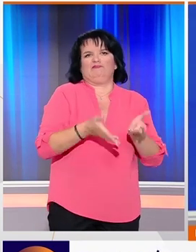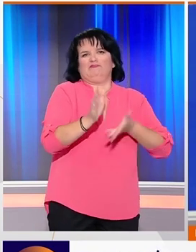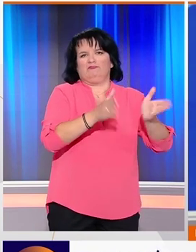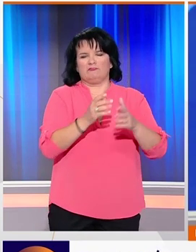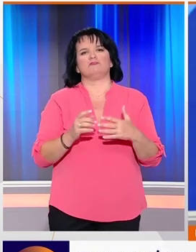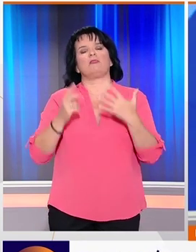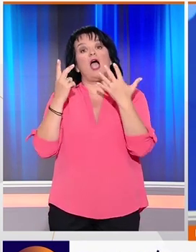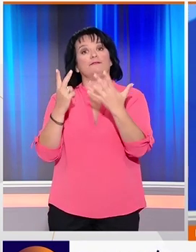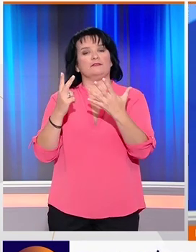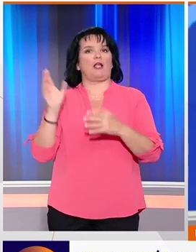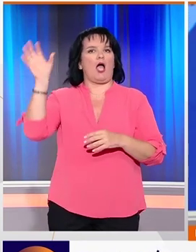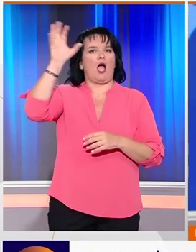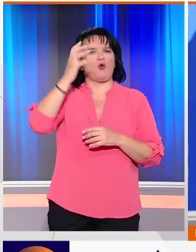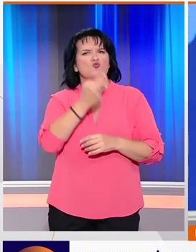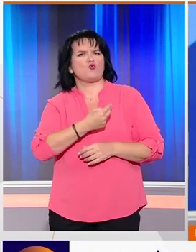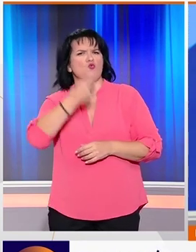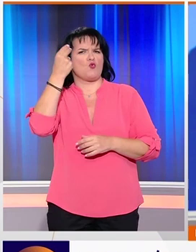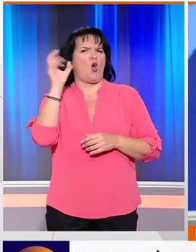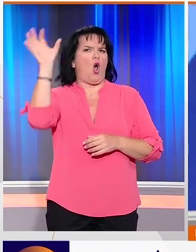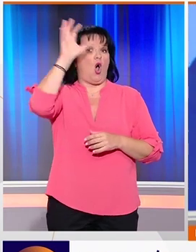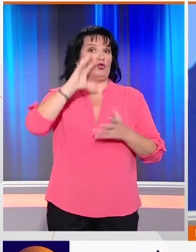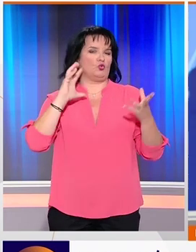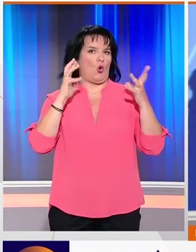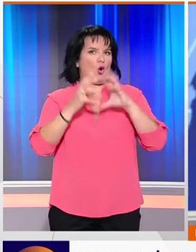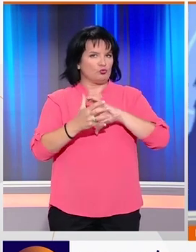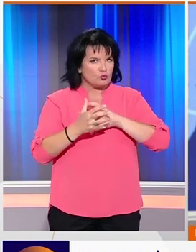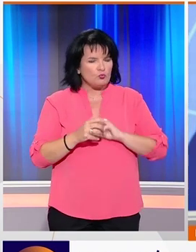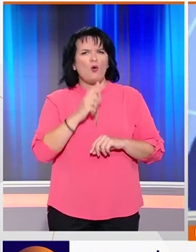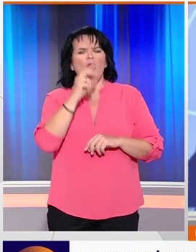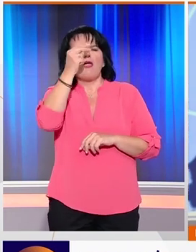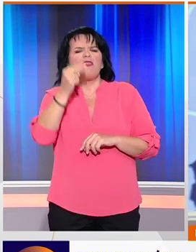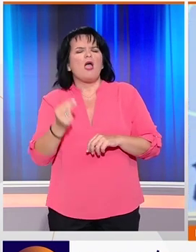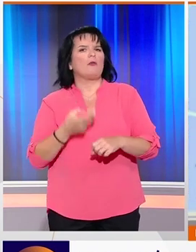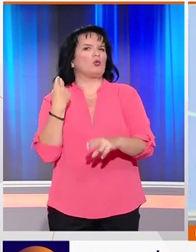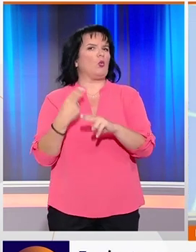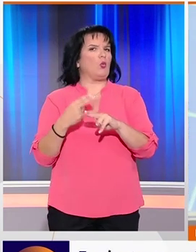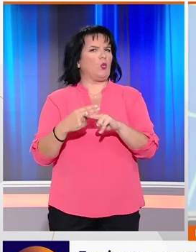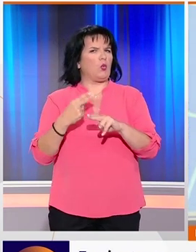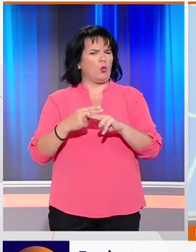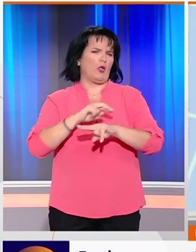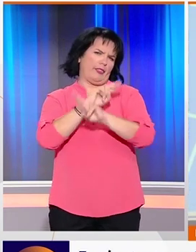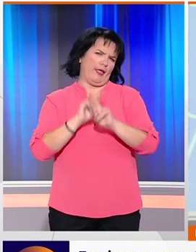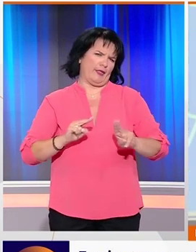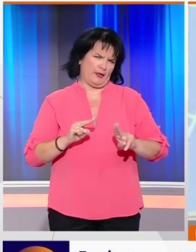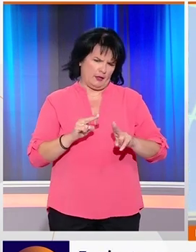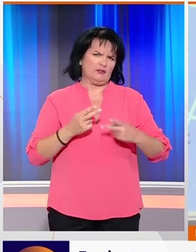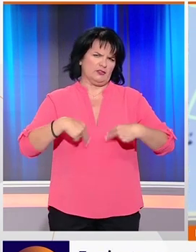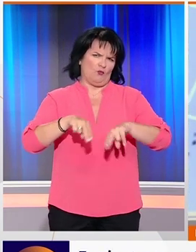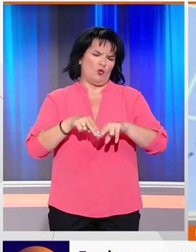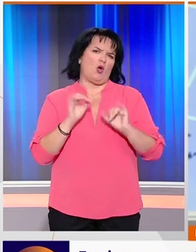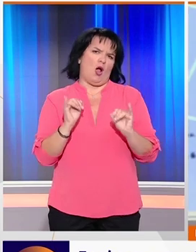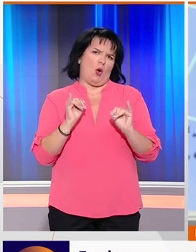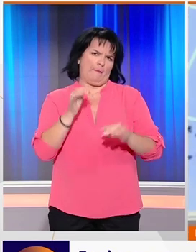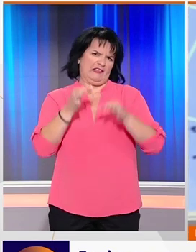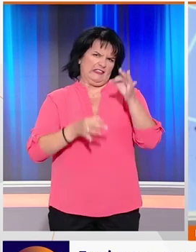ηγέτες των επτά πιο αναπτυγμένων βιομηχανικά χώρων του κόσμου συζητούσαν όλα τα αφλεγόμενα διεθνή ζητήματα στη σύνοδο που βρίσκεται σε